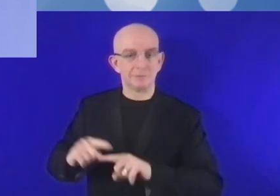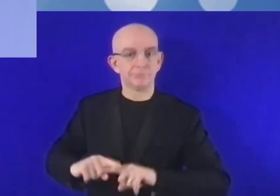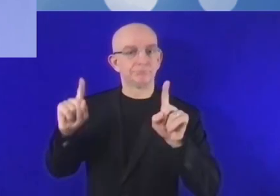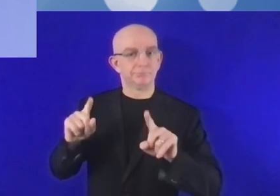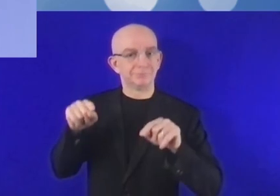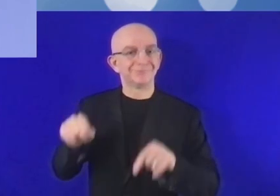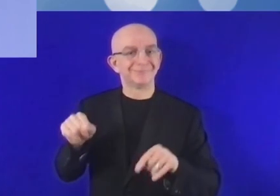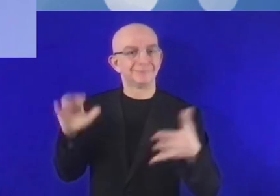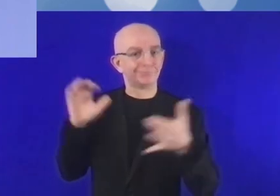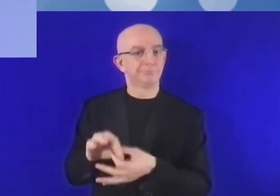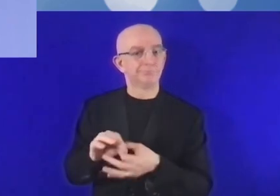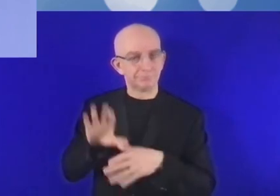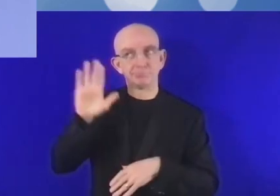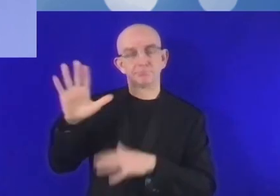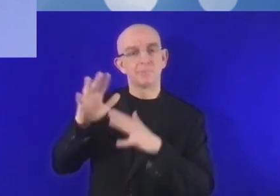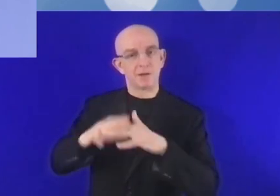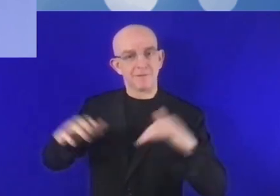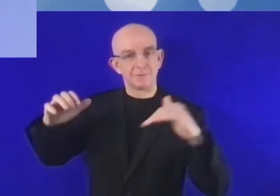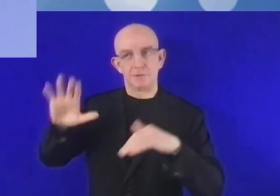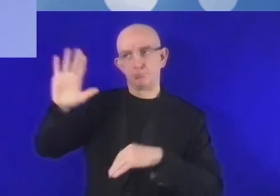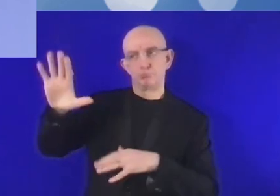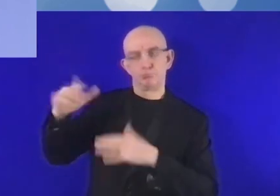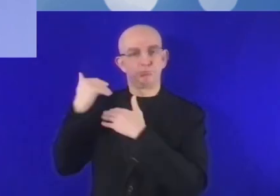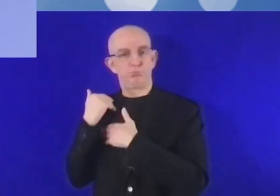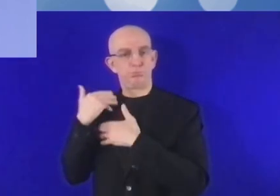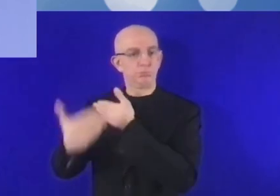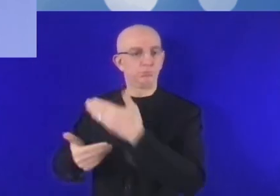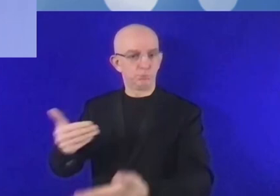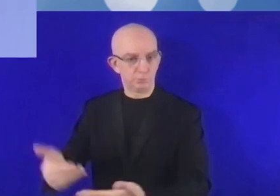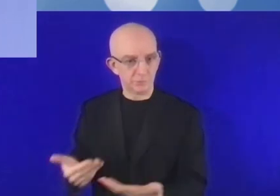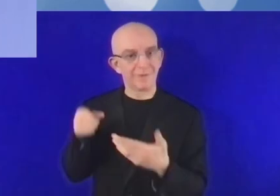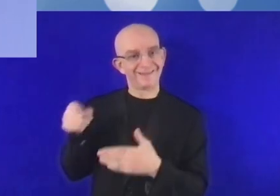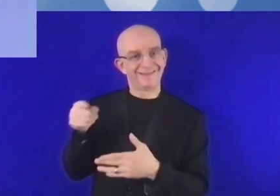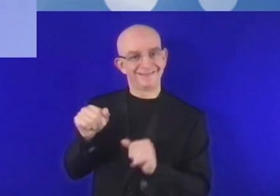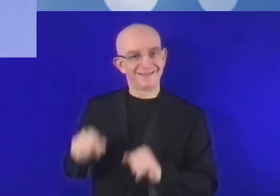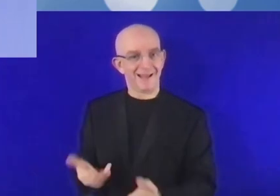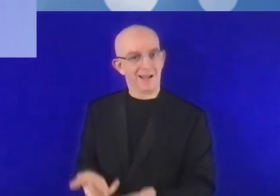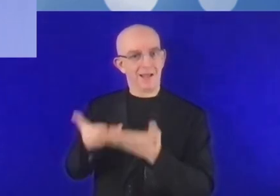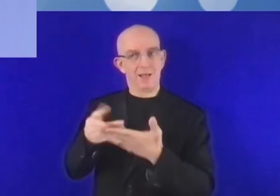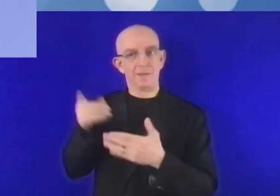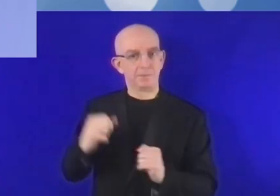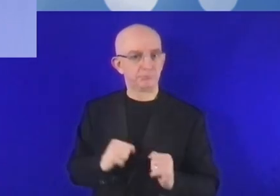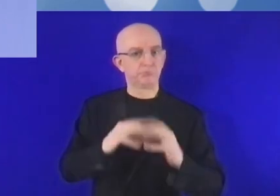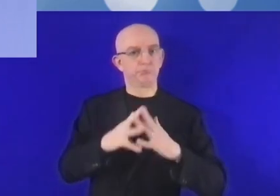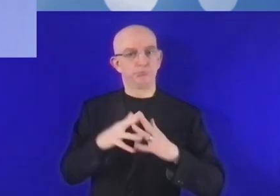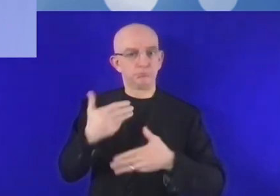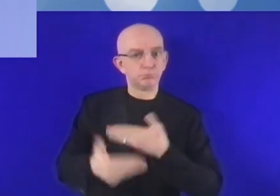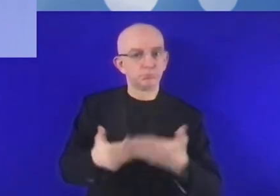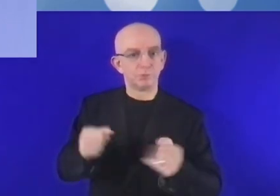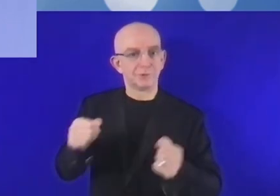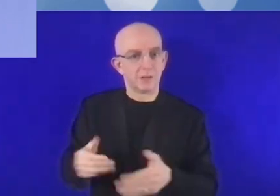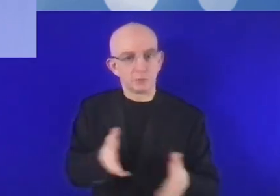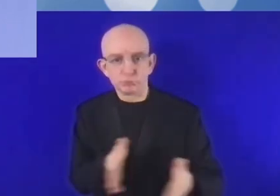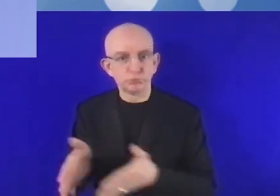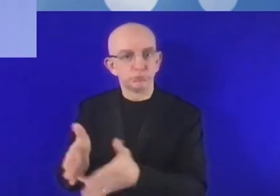demande beaucoup d'efforts de la part des gouvernements. Ça demande à ce qu'on utilise les données ouvertes qui, elles, peuvent